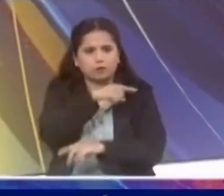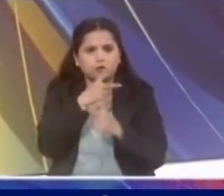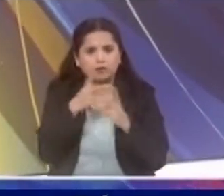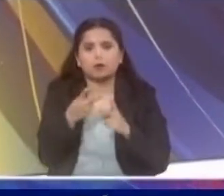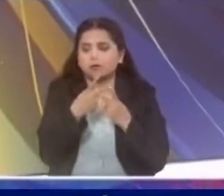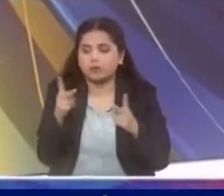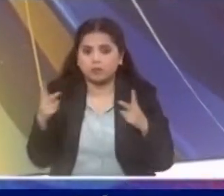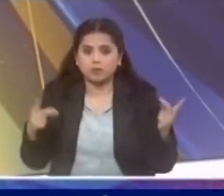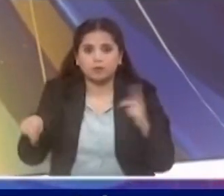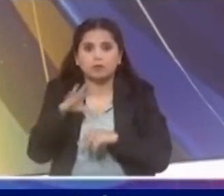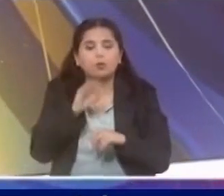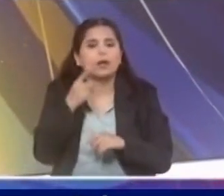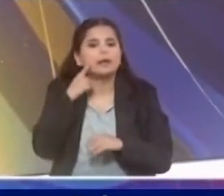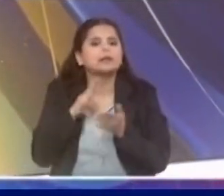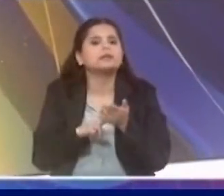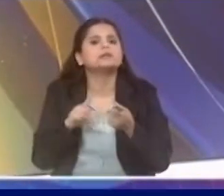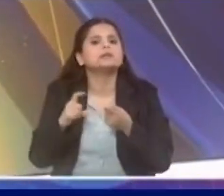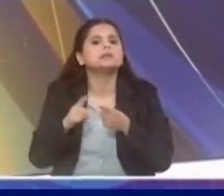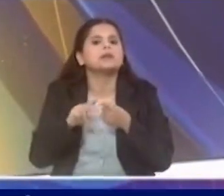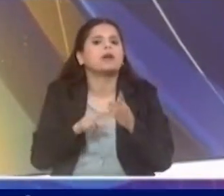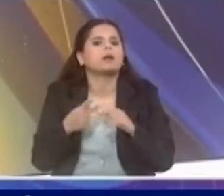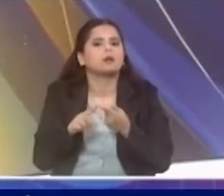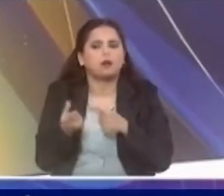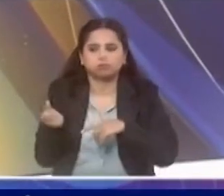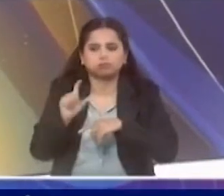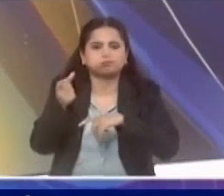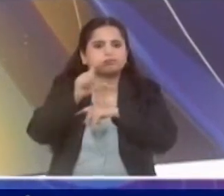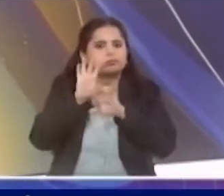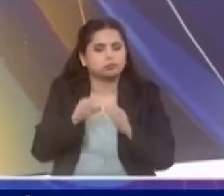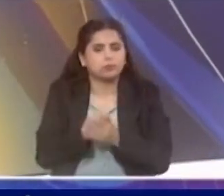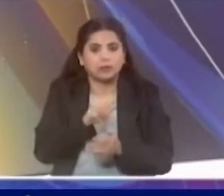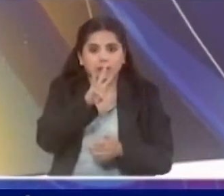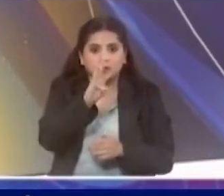मानांकन सुधार्ने साथी प्रहेतन करणाती तसल्याचा ही अनुराग ठाकूर यानी यावी सांगितला